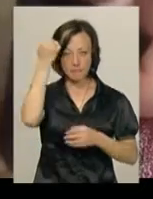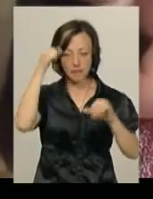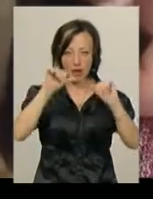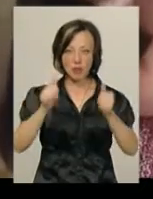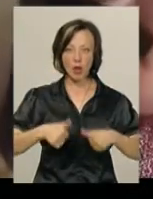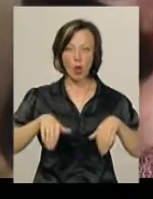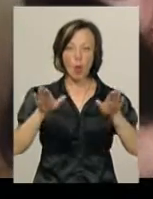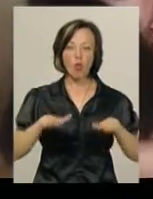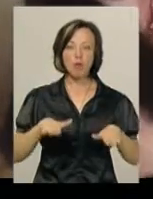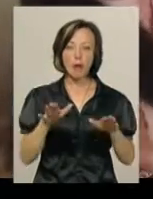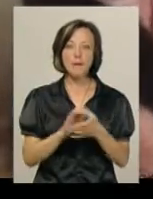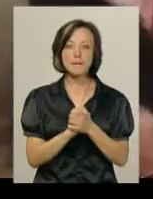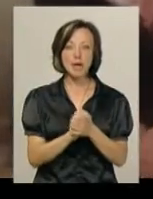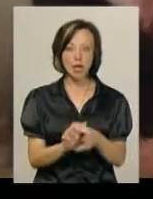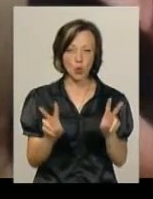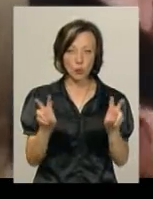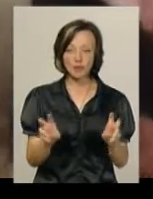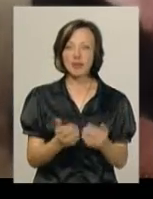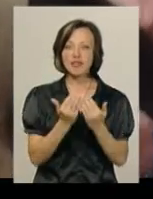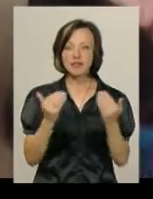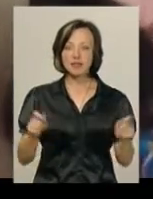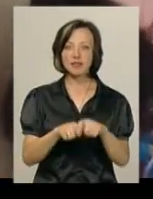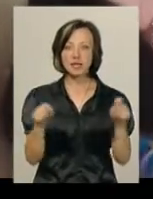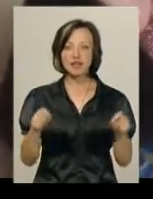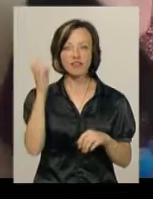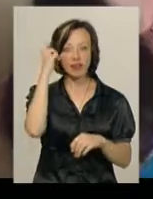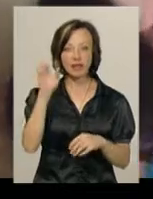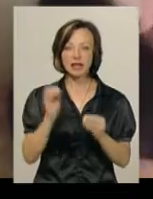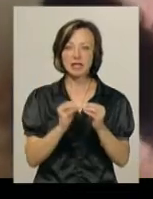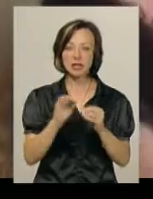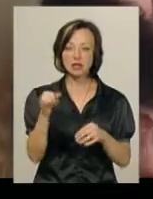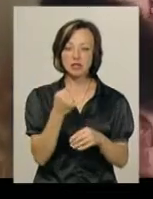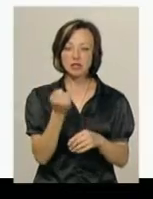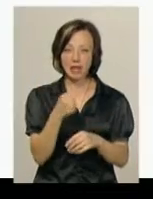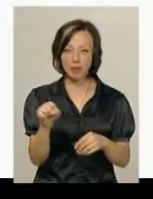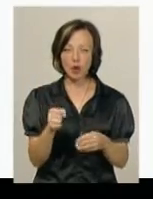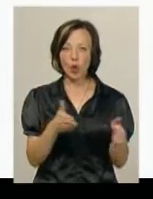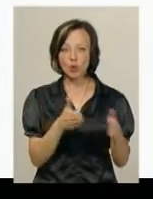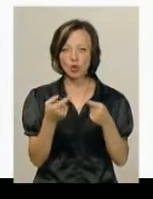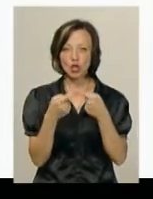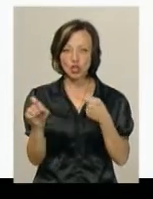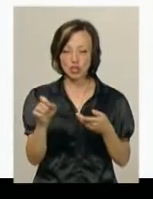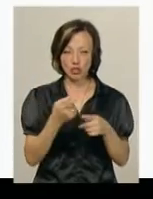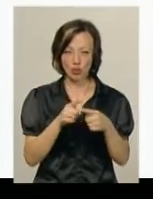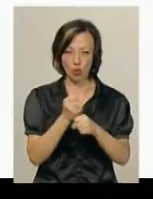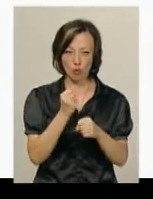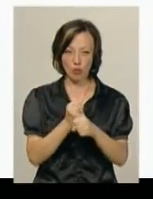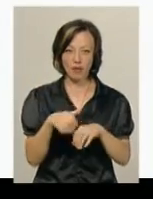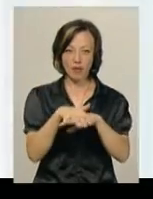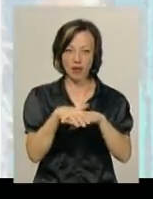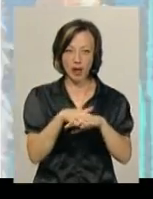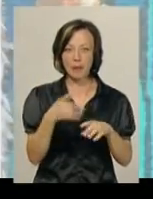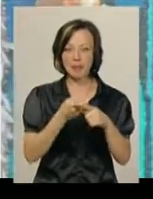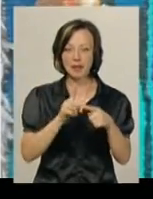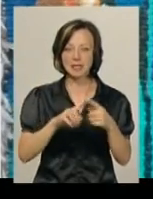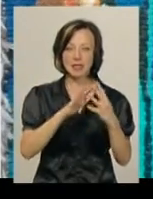голуби миру. До виставки, яка відкриється в Києві 10 серпня, художниця готує інші ткані роботи в стилі етно. Не наче писанка село,